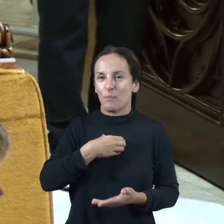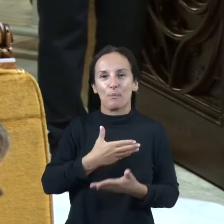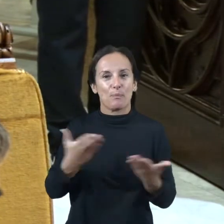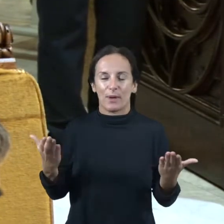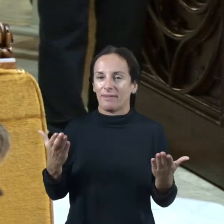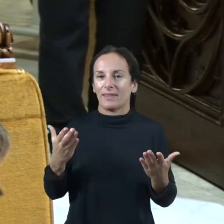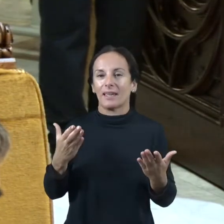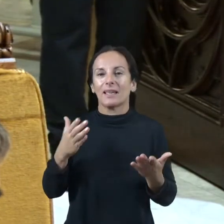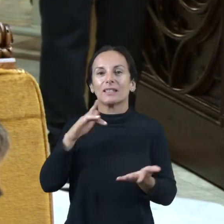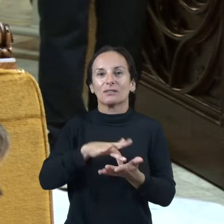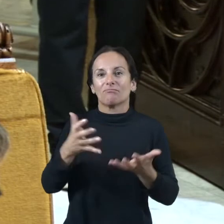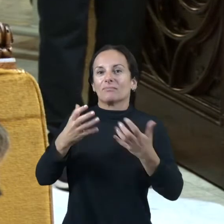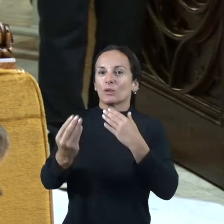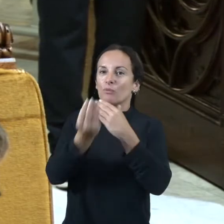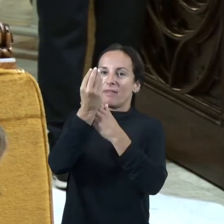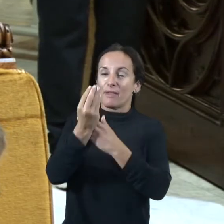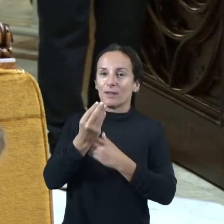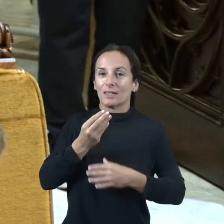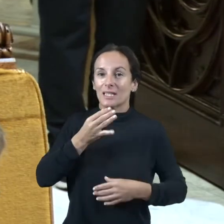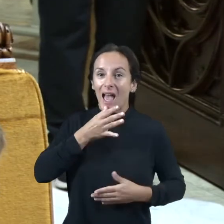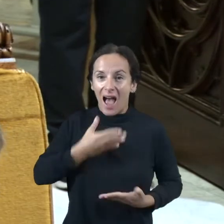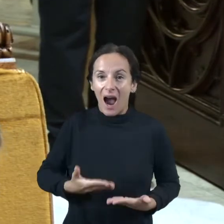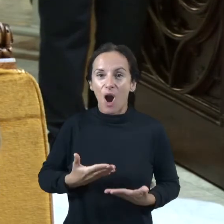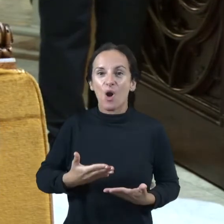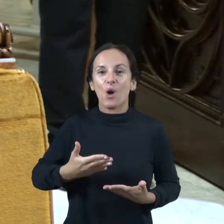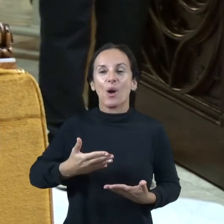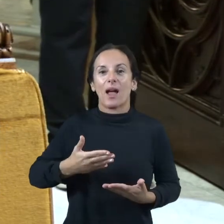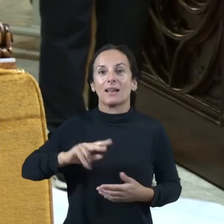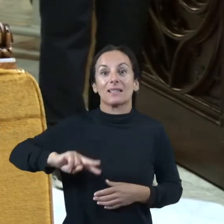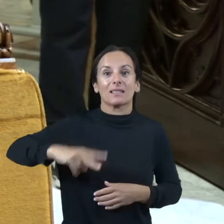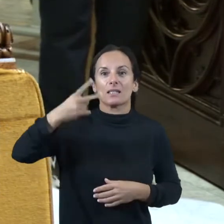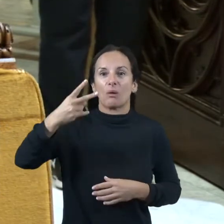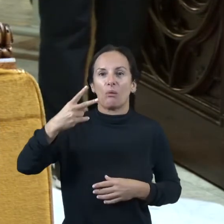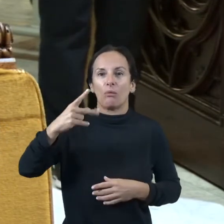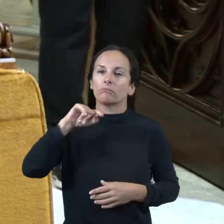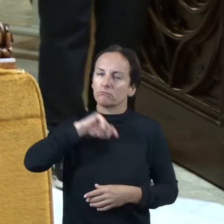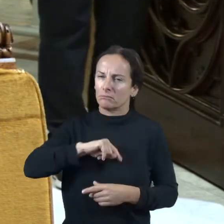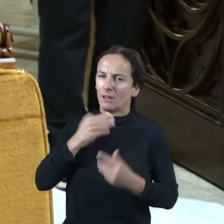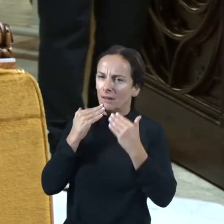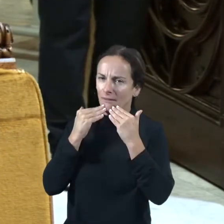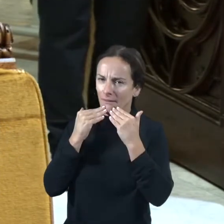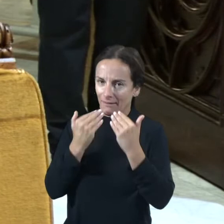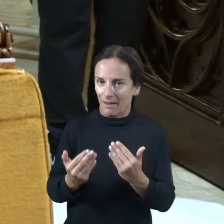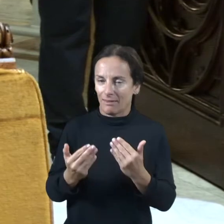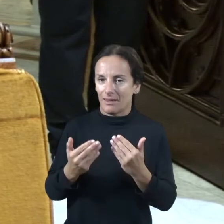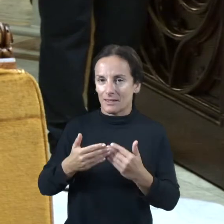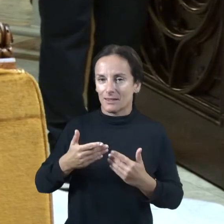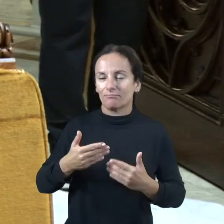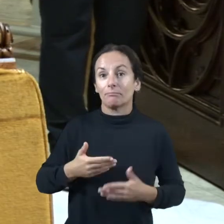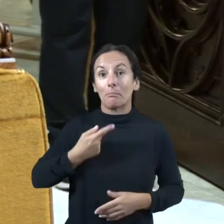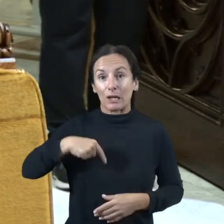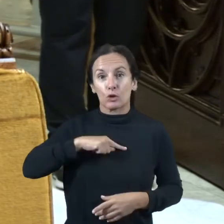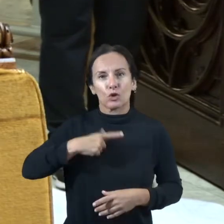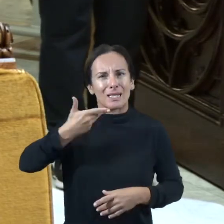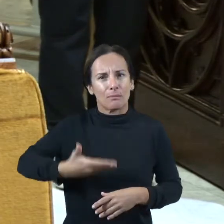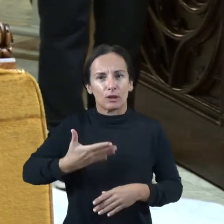'aquestes convocatòries i heu'agrair aquesta consideració i que l'heu pogut fer real per nosaltres és